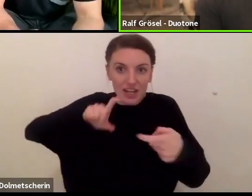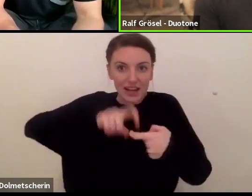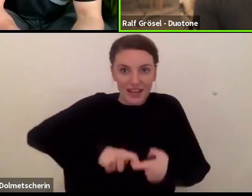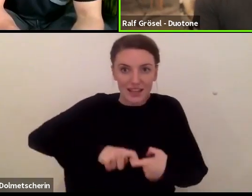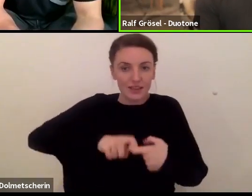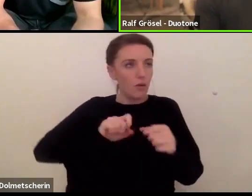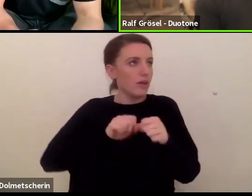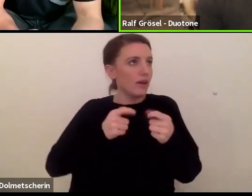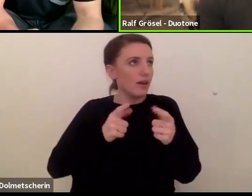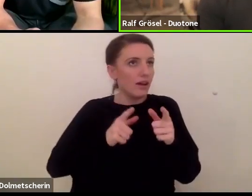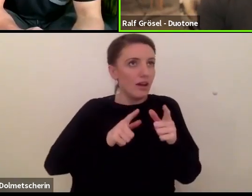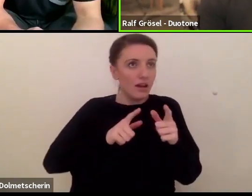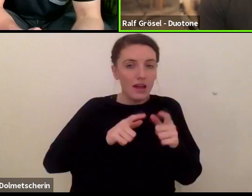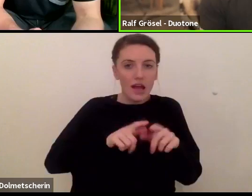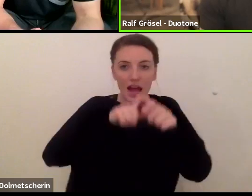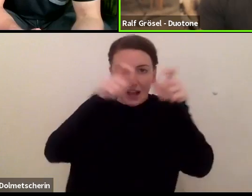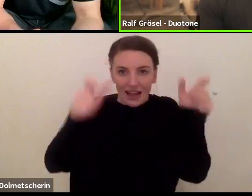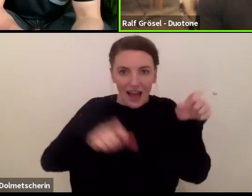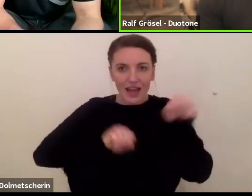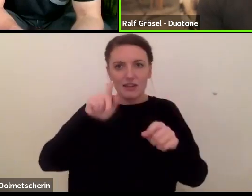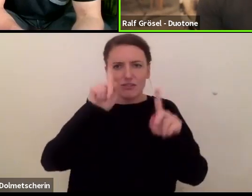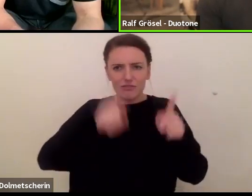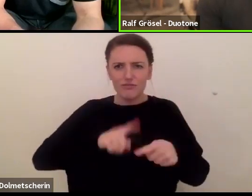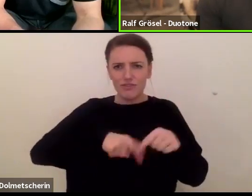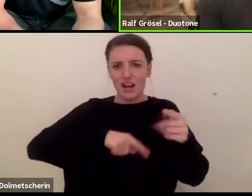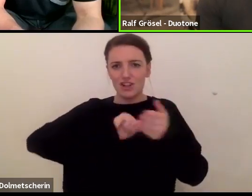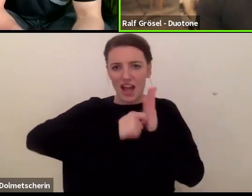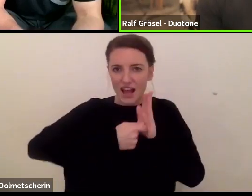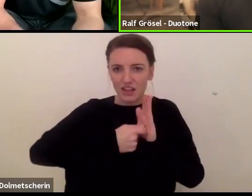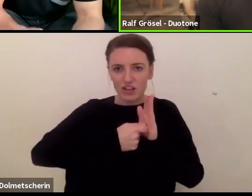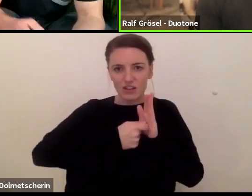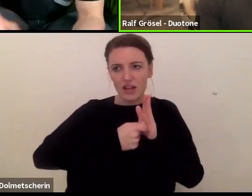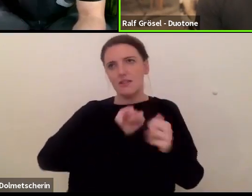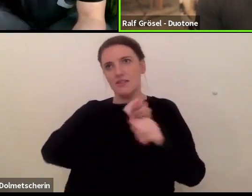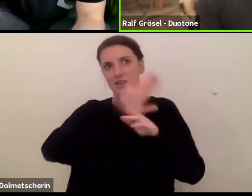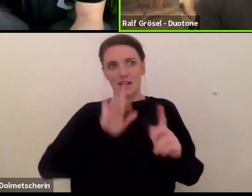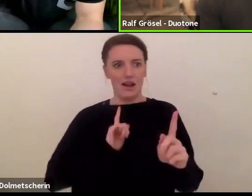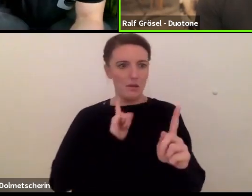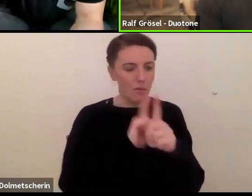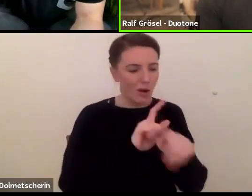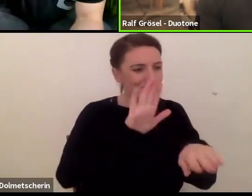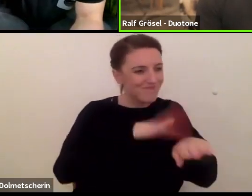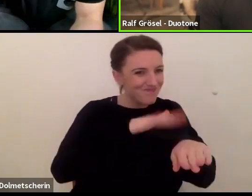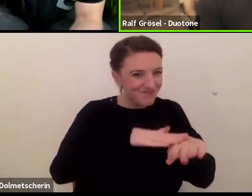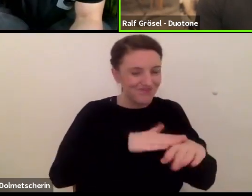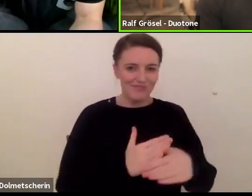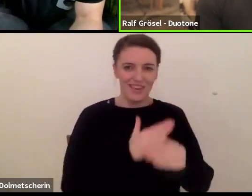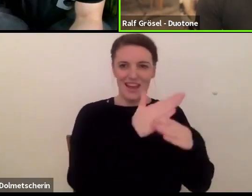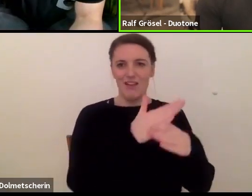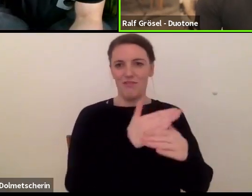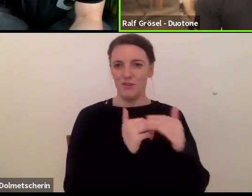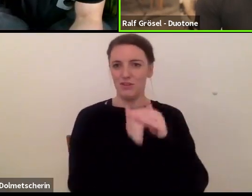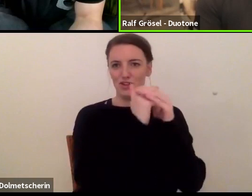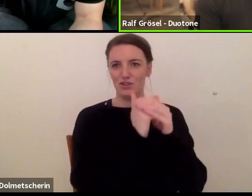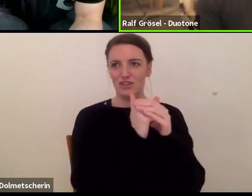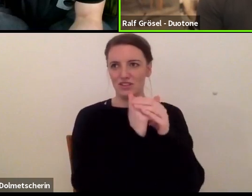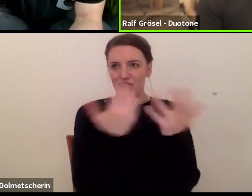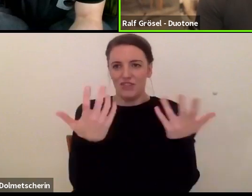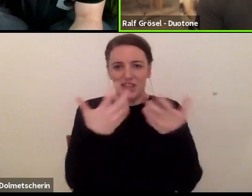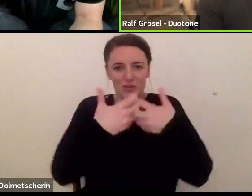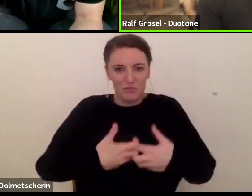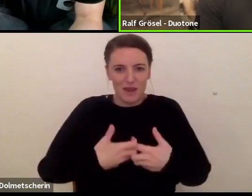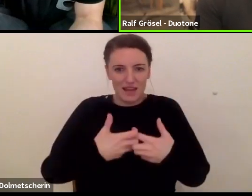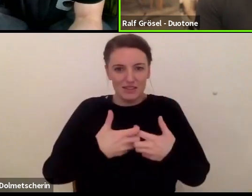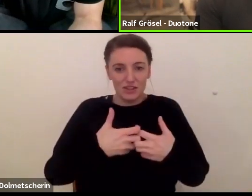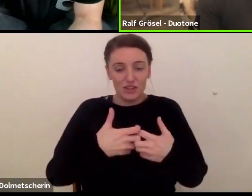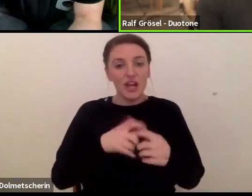oder irgendwas am Kite stimmt tatsächlich nicht, dann mache ich das natürlich. Es kommt mittlerweile nicht mehr so